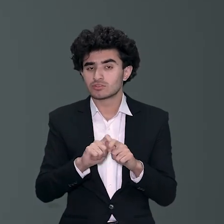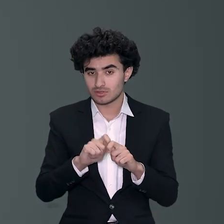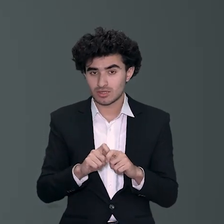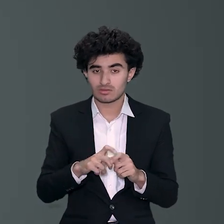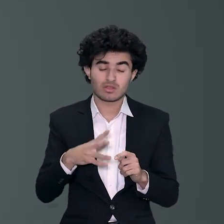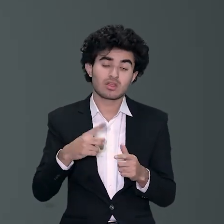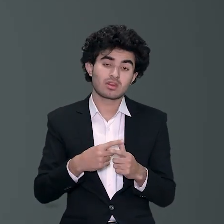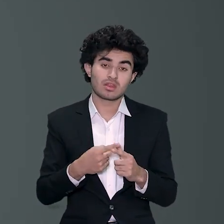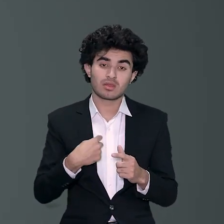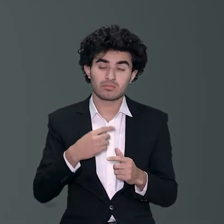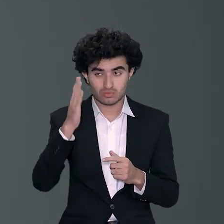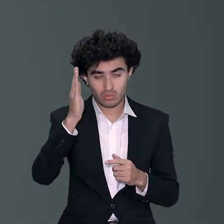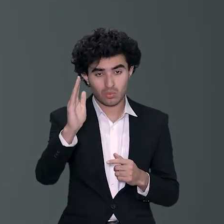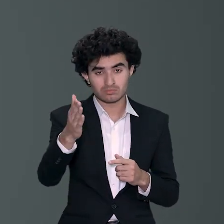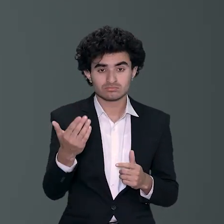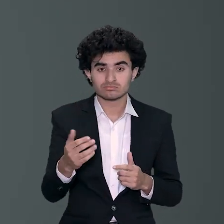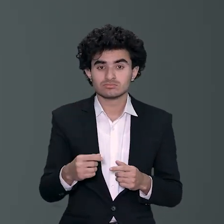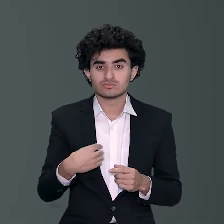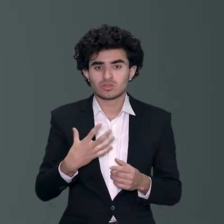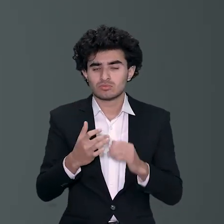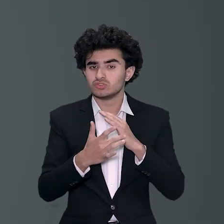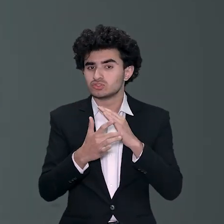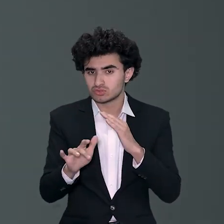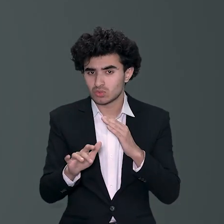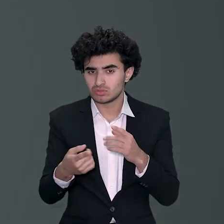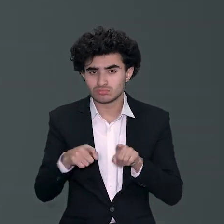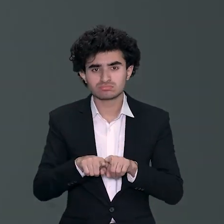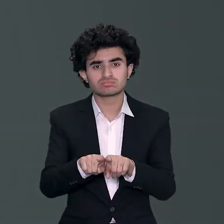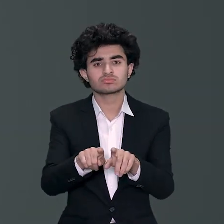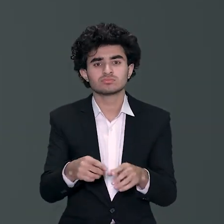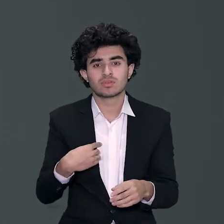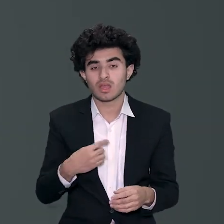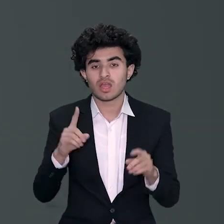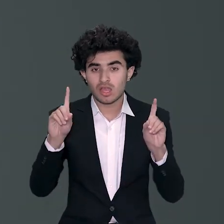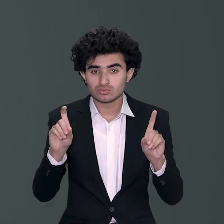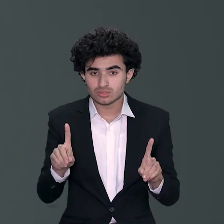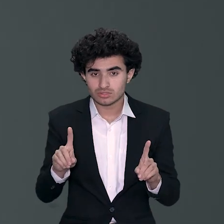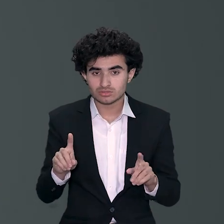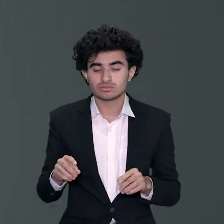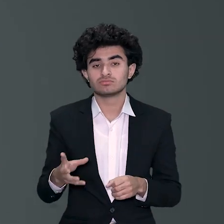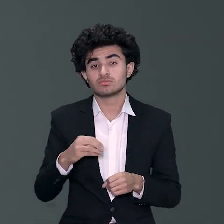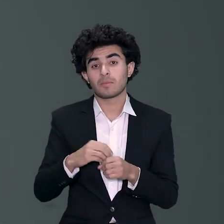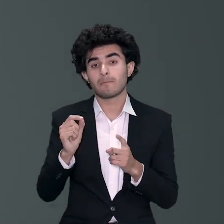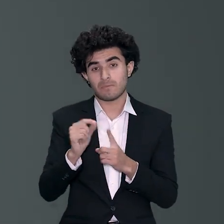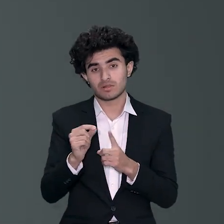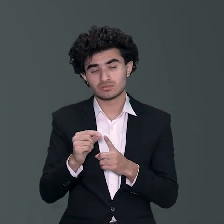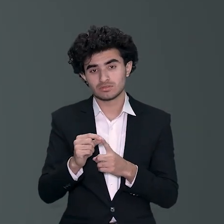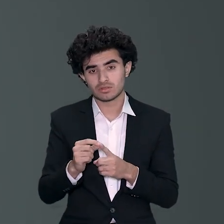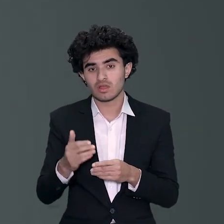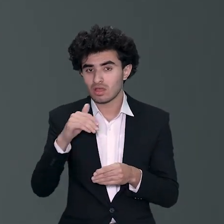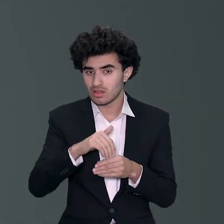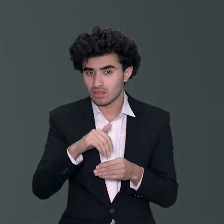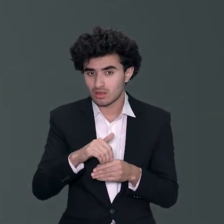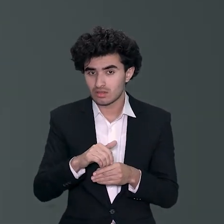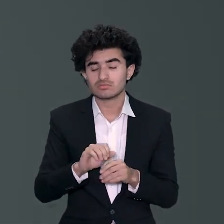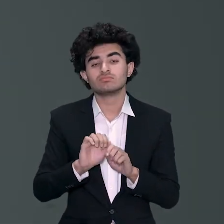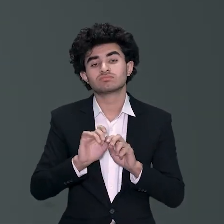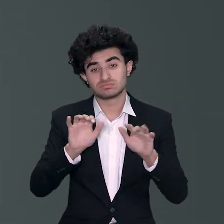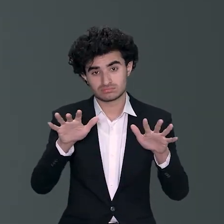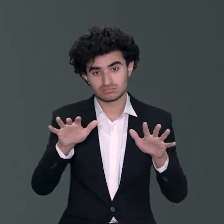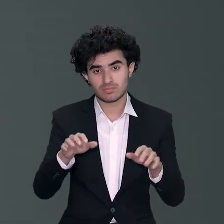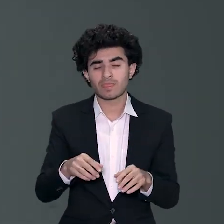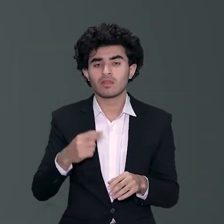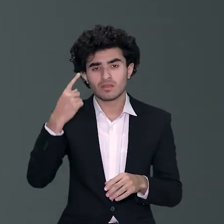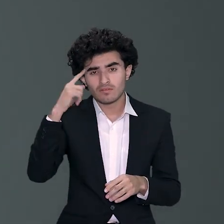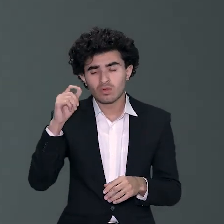میرے اندر love for learning create کرنے کی کوشش کر رہا ہے تو ہمارا objective یہ بن گیا کہ کسی طرح technology کے تھو ہم education